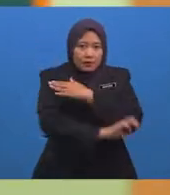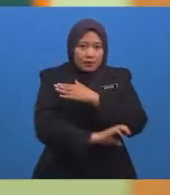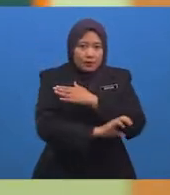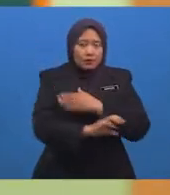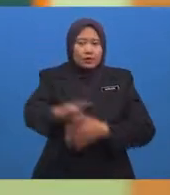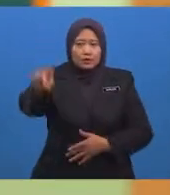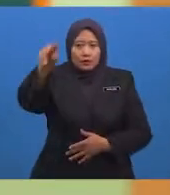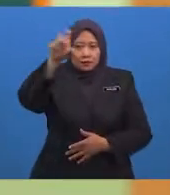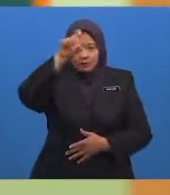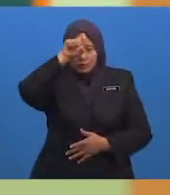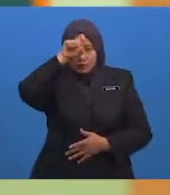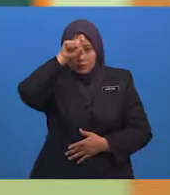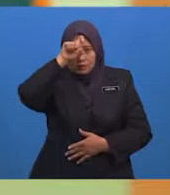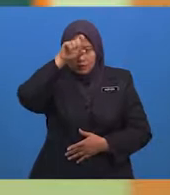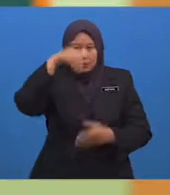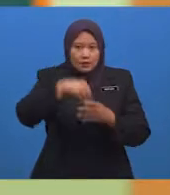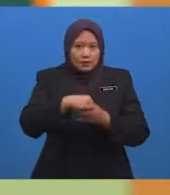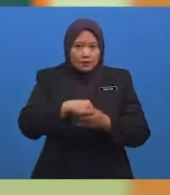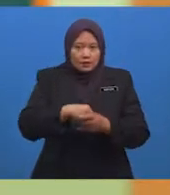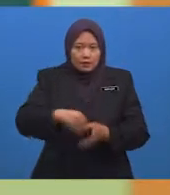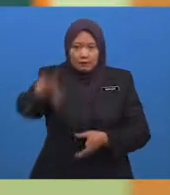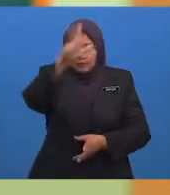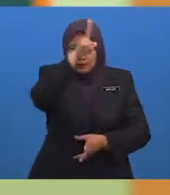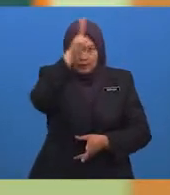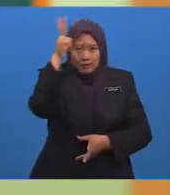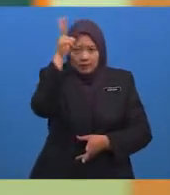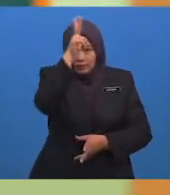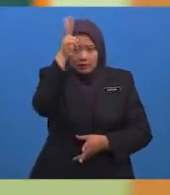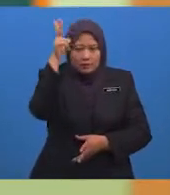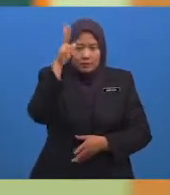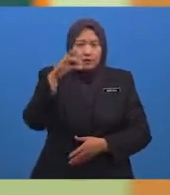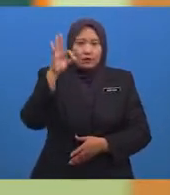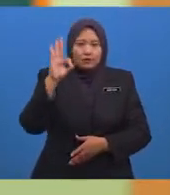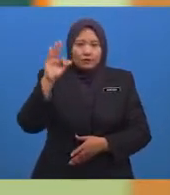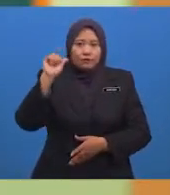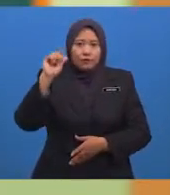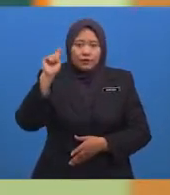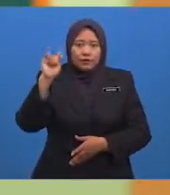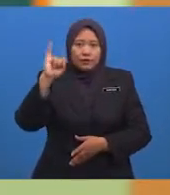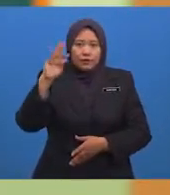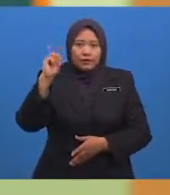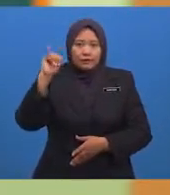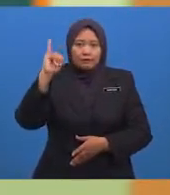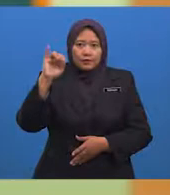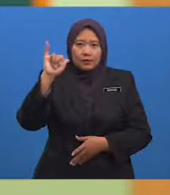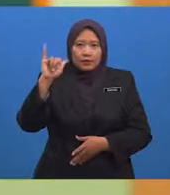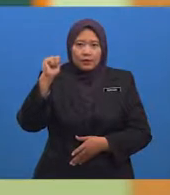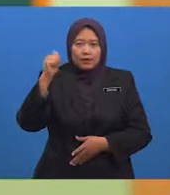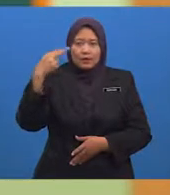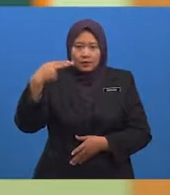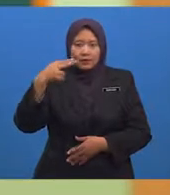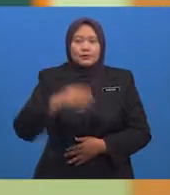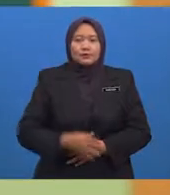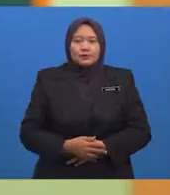pemerintahan kerajaan Fatimiyah Dan usaha-usaha pembangunan dalam bidang pendidikan